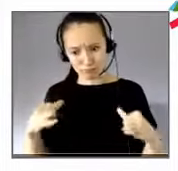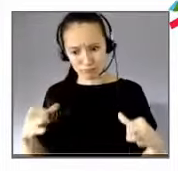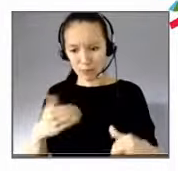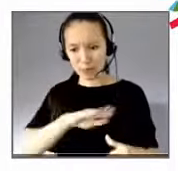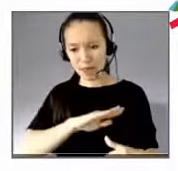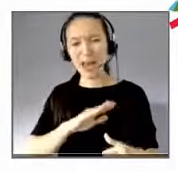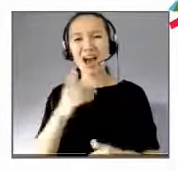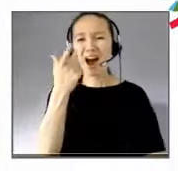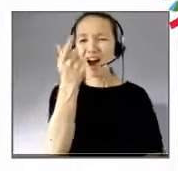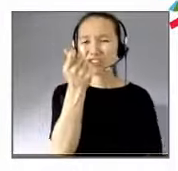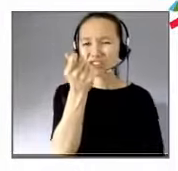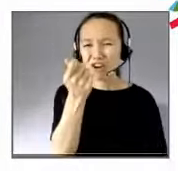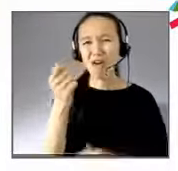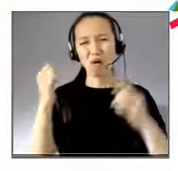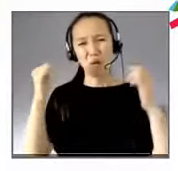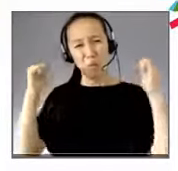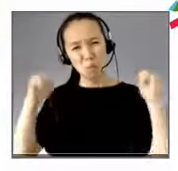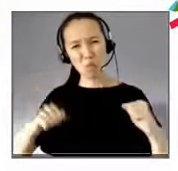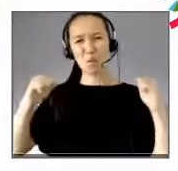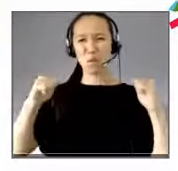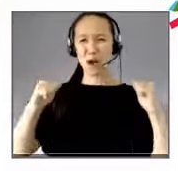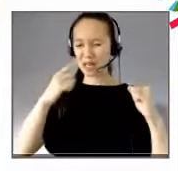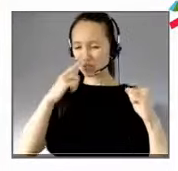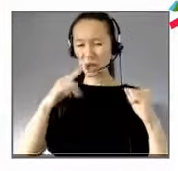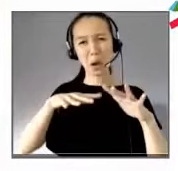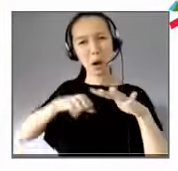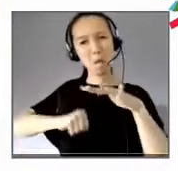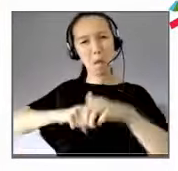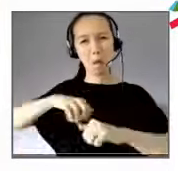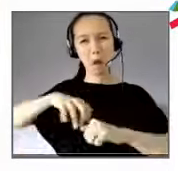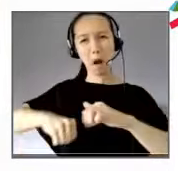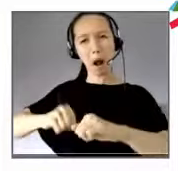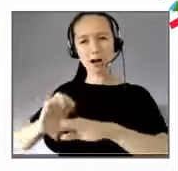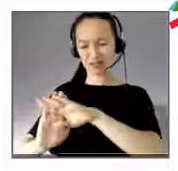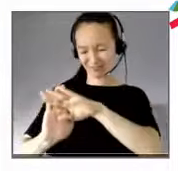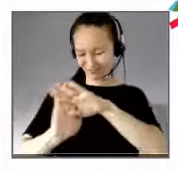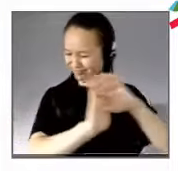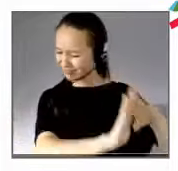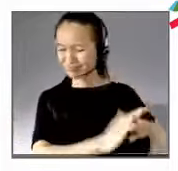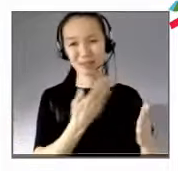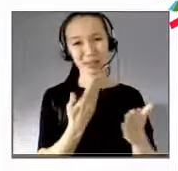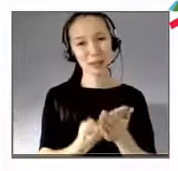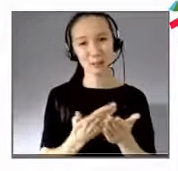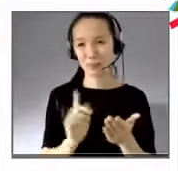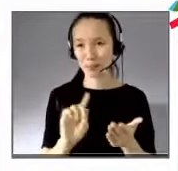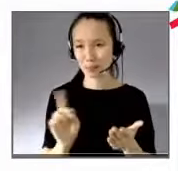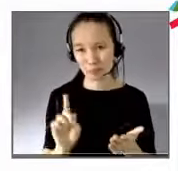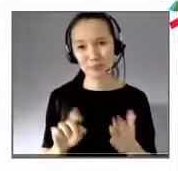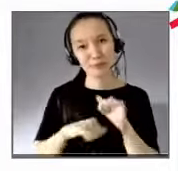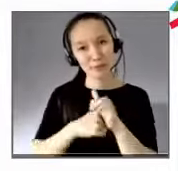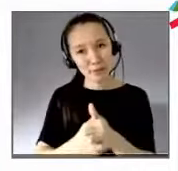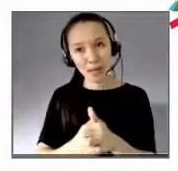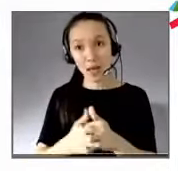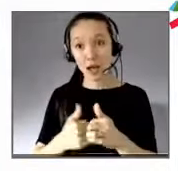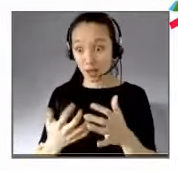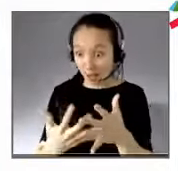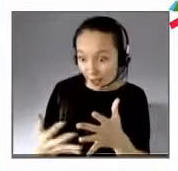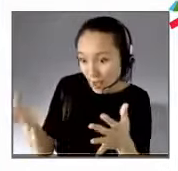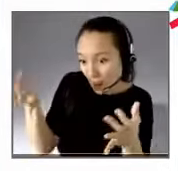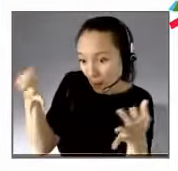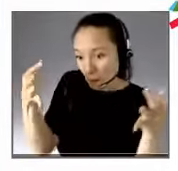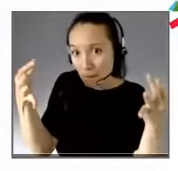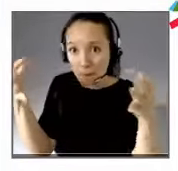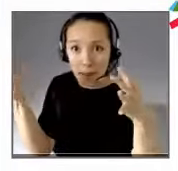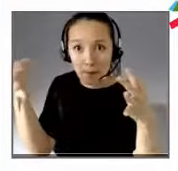pouvoir comme domination, mais de l'ordre, par exemple, de la puissance créatrice, de l'intelligence et de l